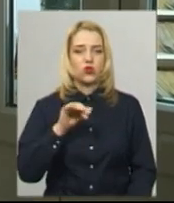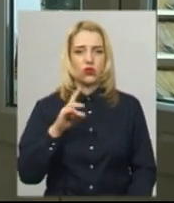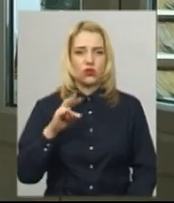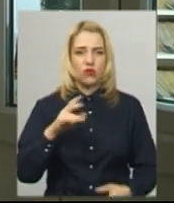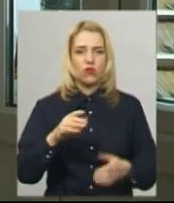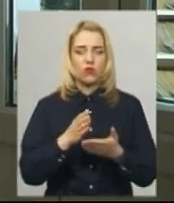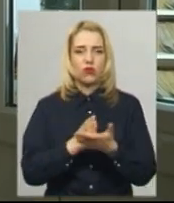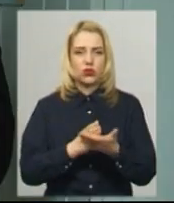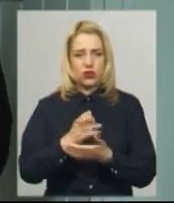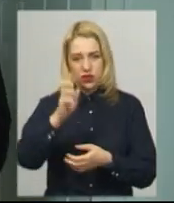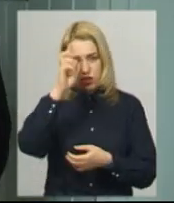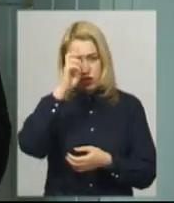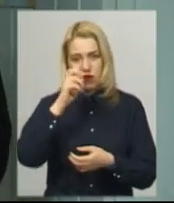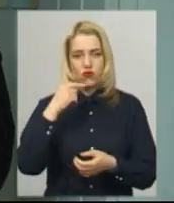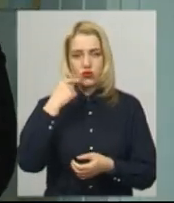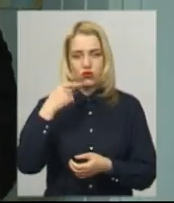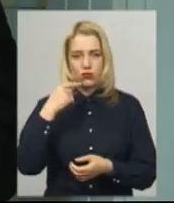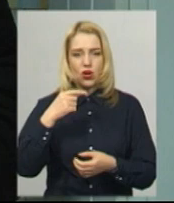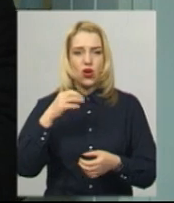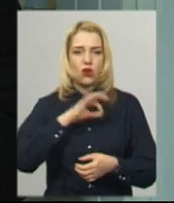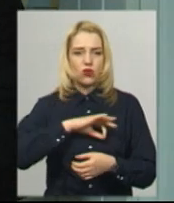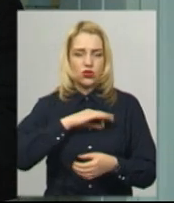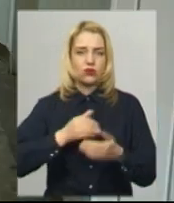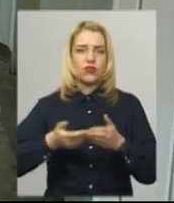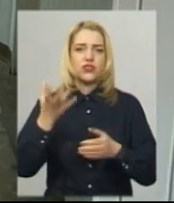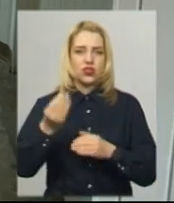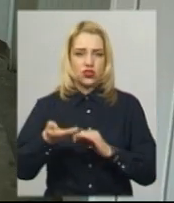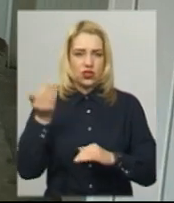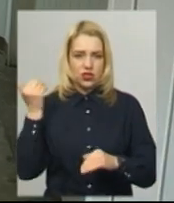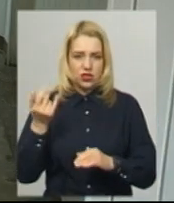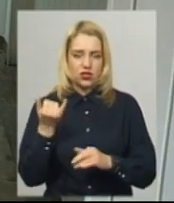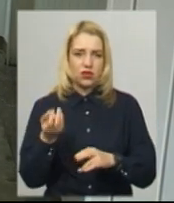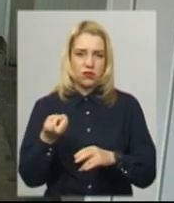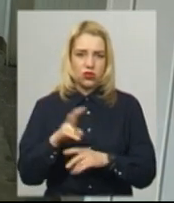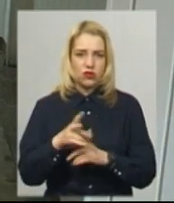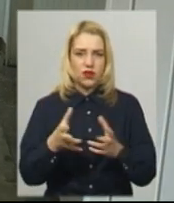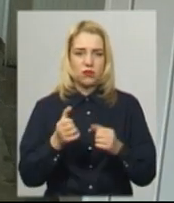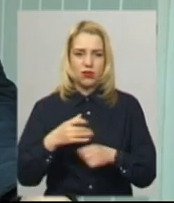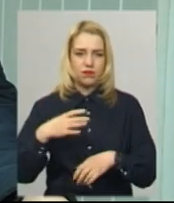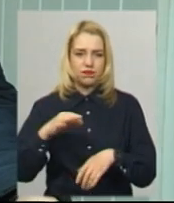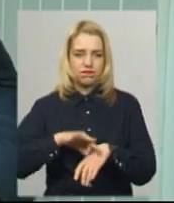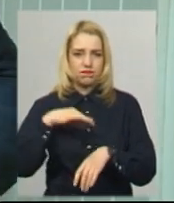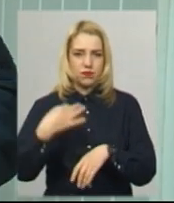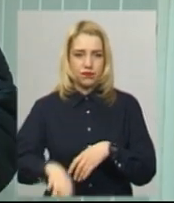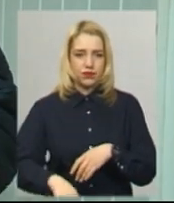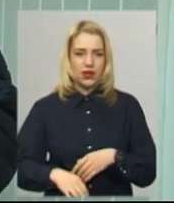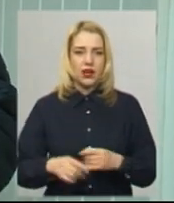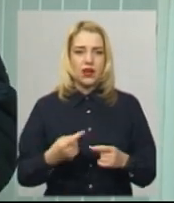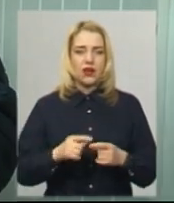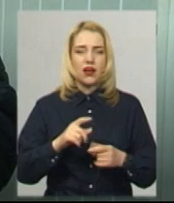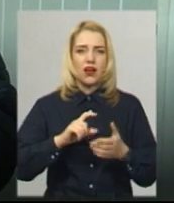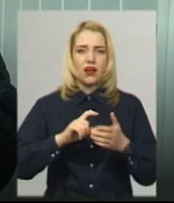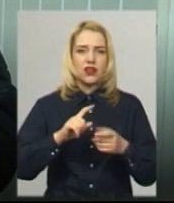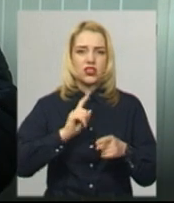послугами державної стоматології, каже, користувався й до карантину. Нині, додає, прийшов на прийом через нестерпний біль. Кабінет невідкладної